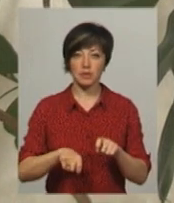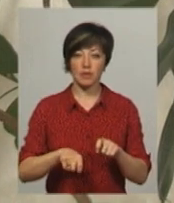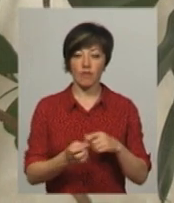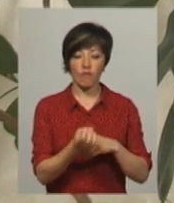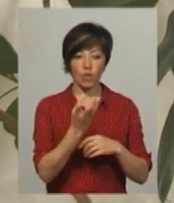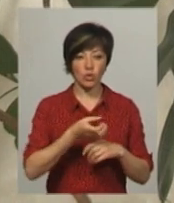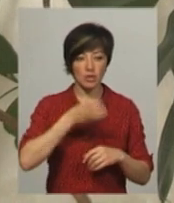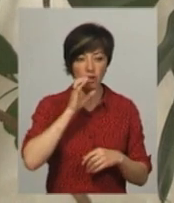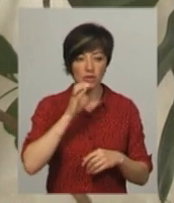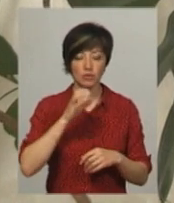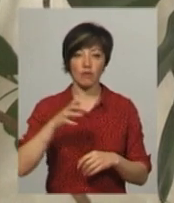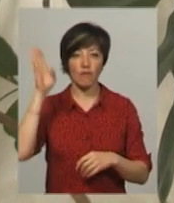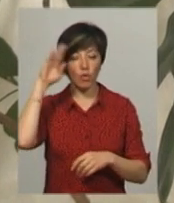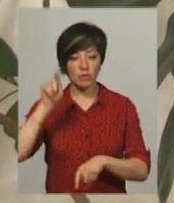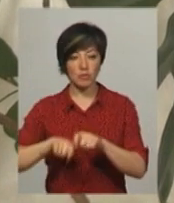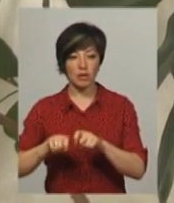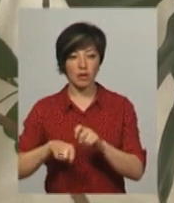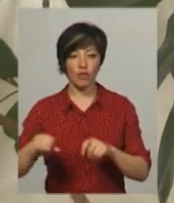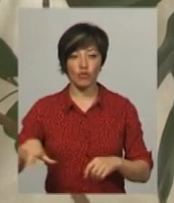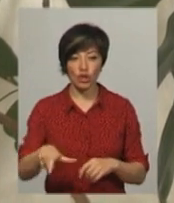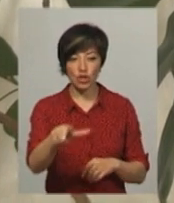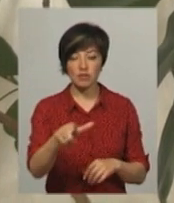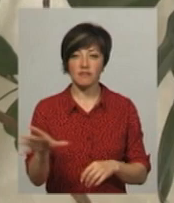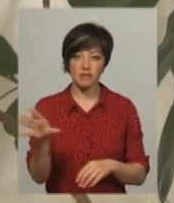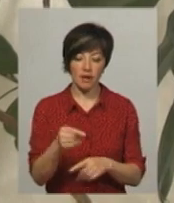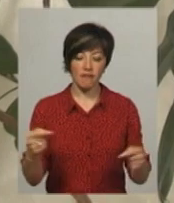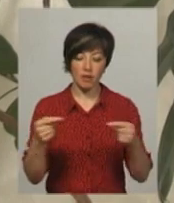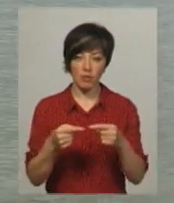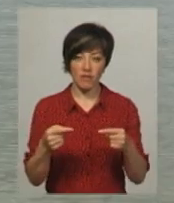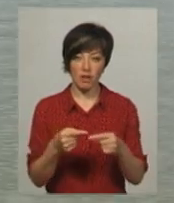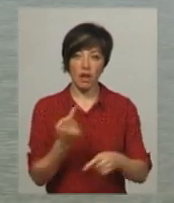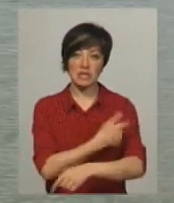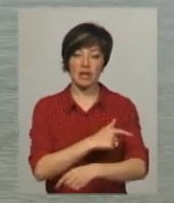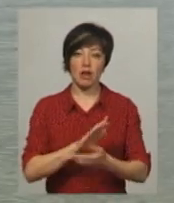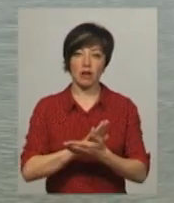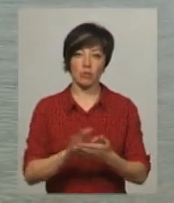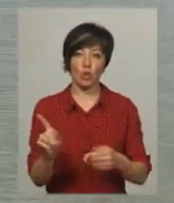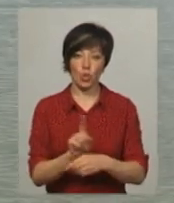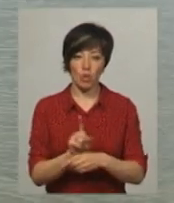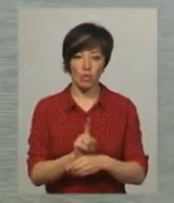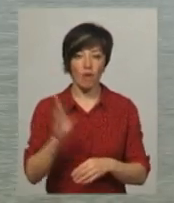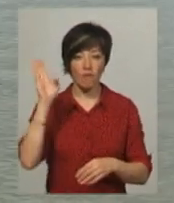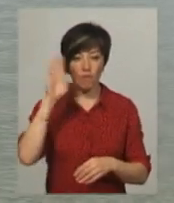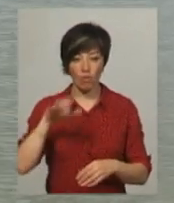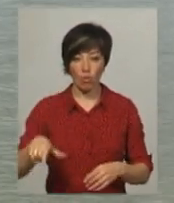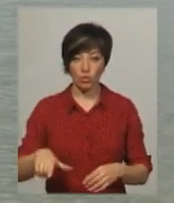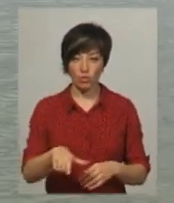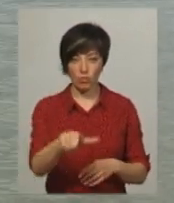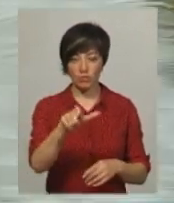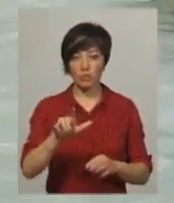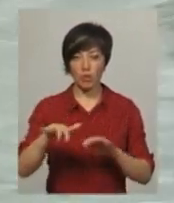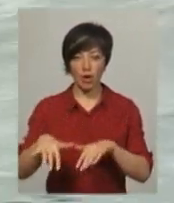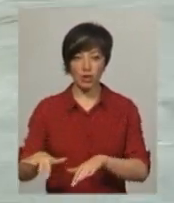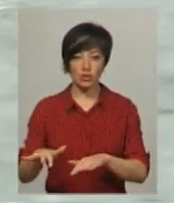фонтанчиків, проби води в річці, все відповідає санітарним нормам. Воду в районі міського пляжу Хмельницький обласний